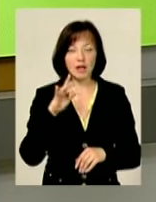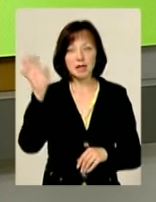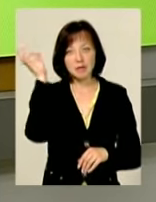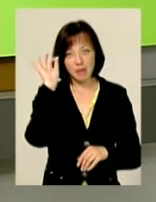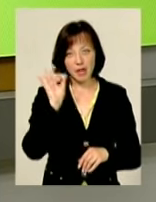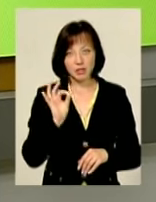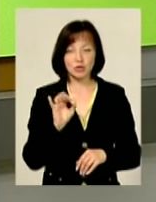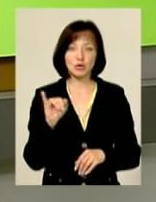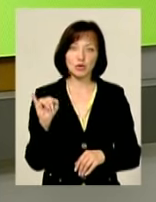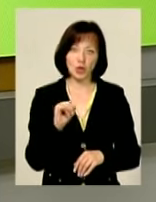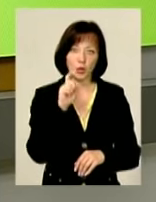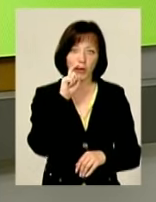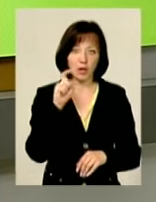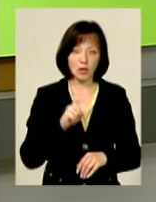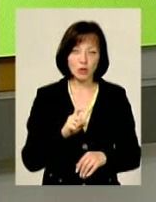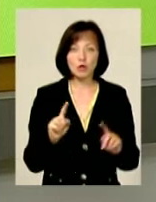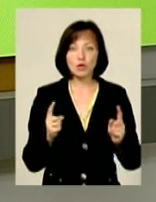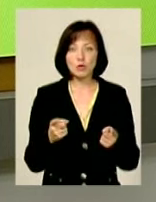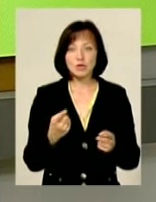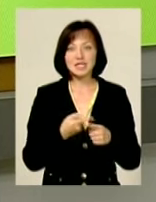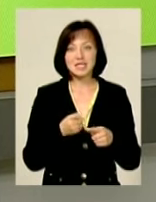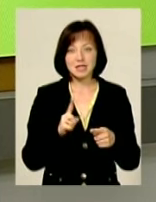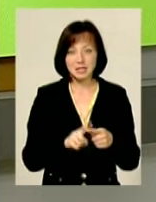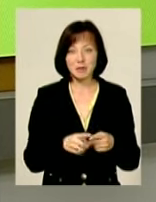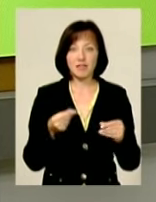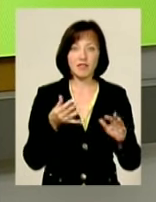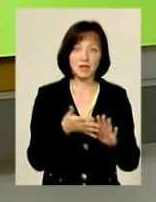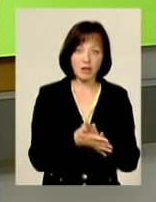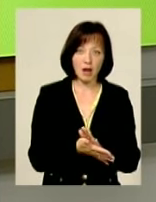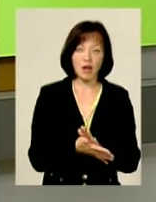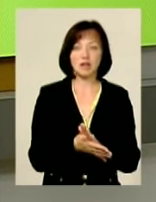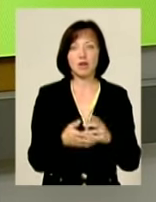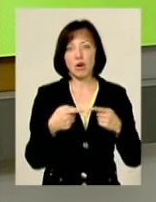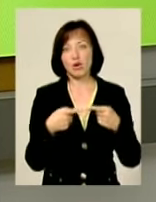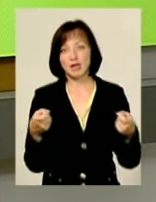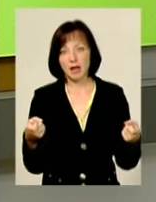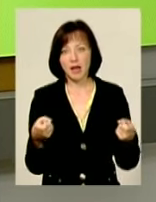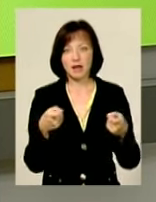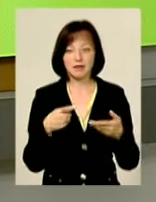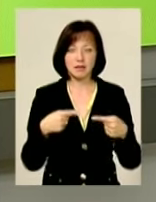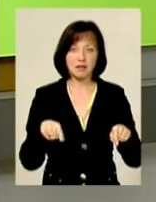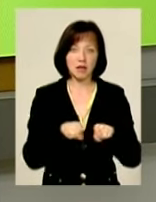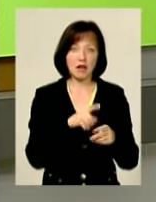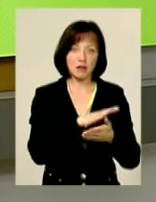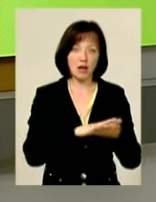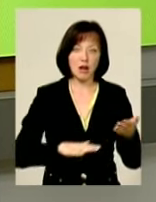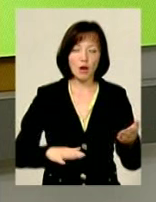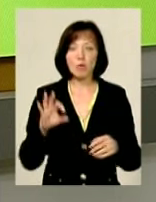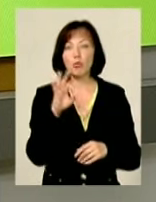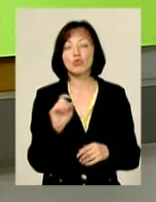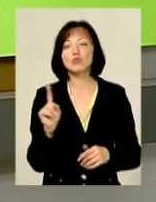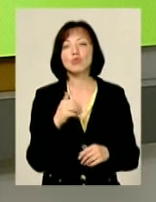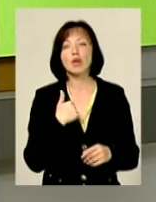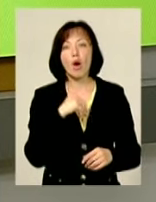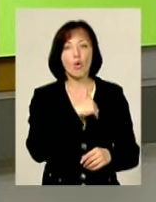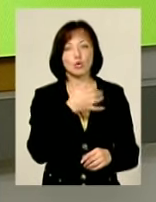Німеччину, ну, і, звичайно ж, Україну Тому що за цим стоять витрати, кошти, готелі і так далі, тому подібне. Тобто, про що я